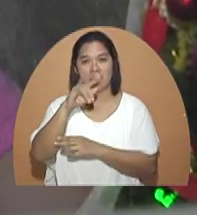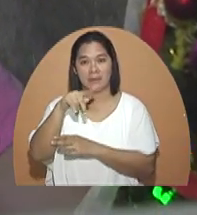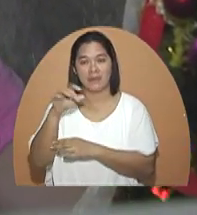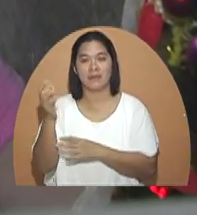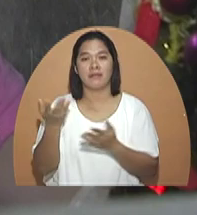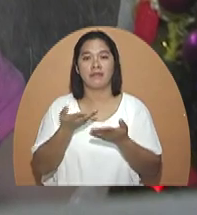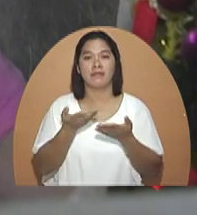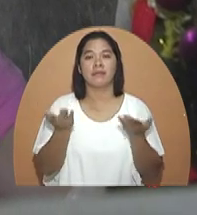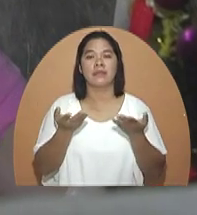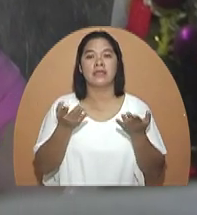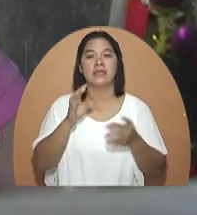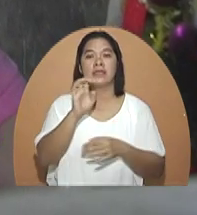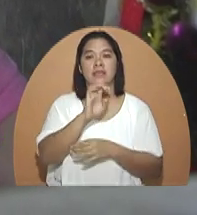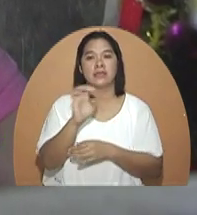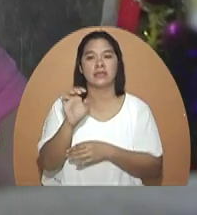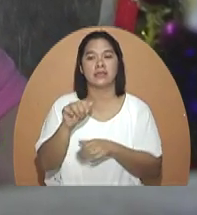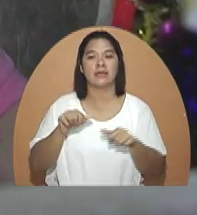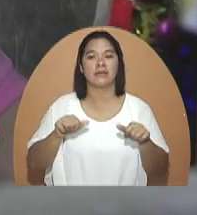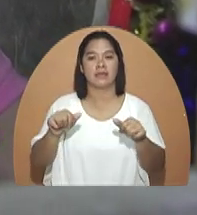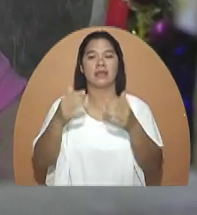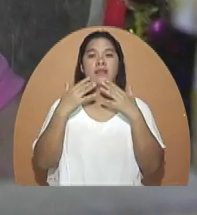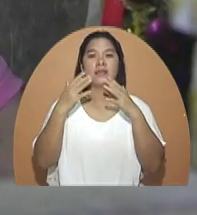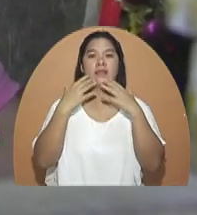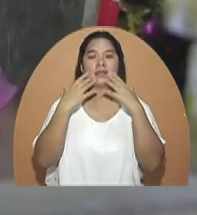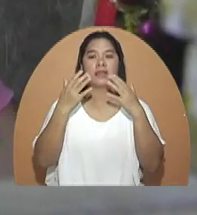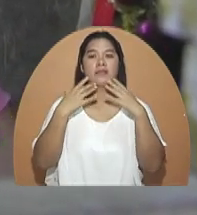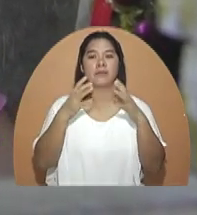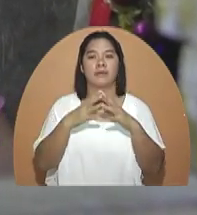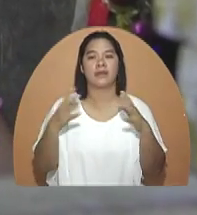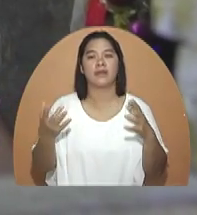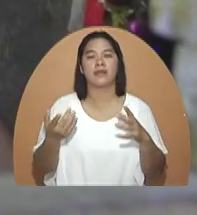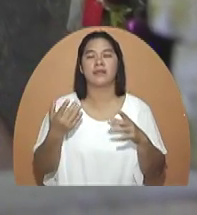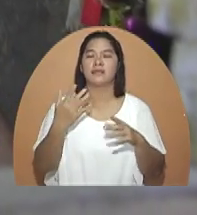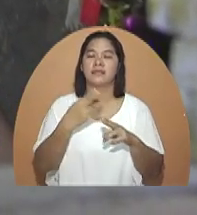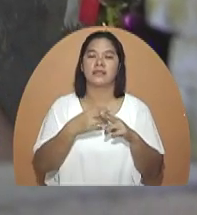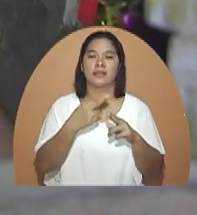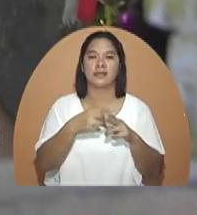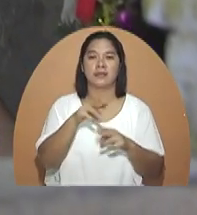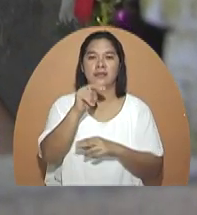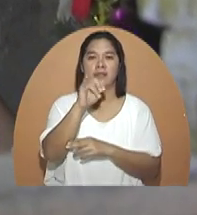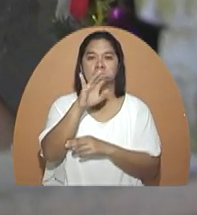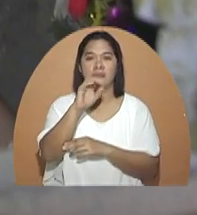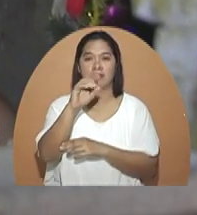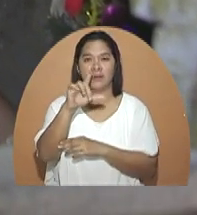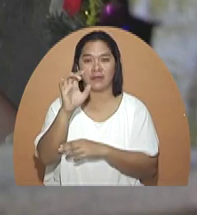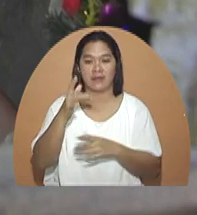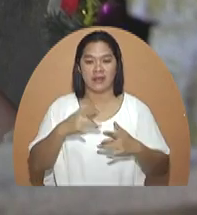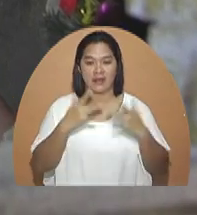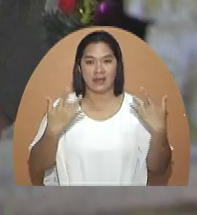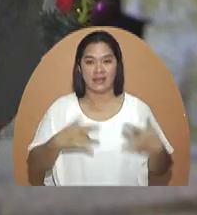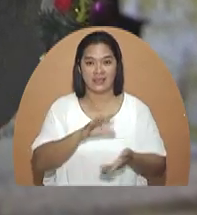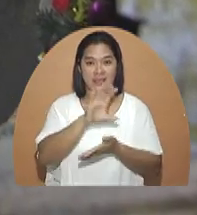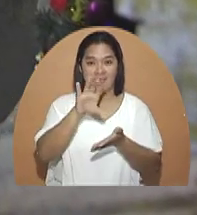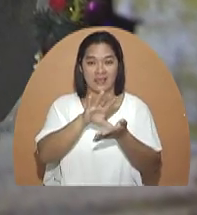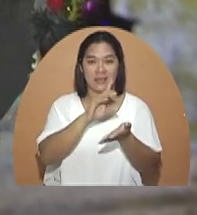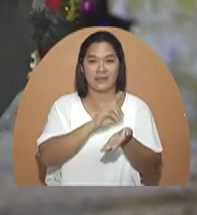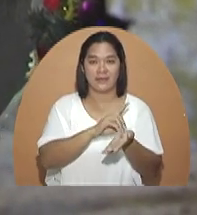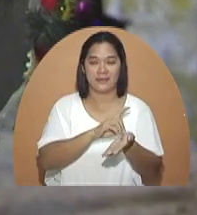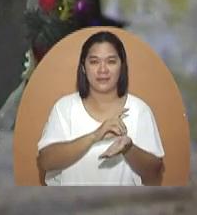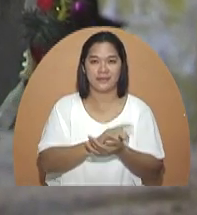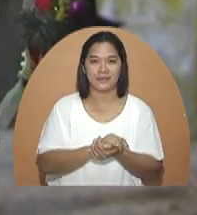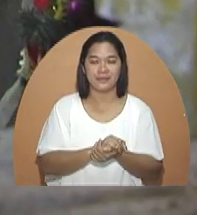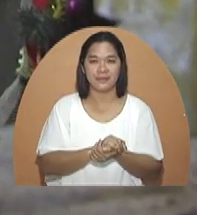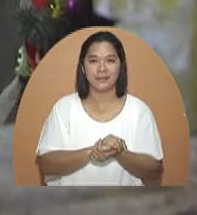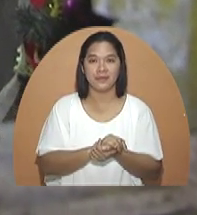Philippe, sa East Avenue. Maraming salamat. At sa kay Dr. Nicole sa Heart Center. At